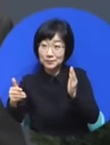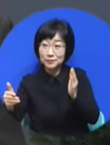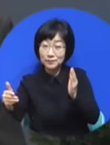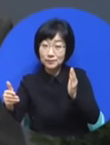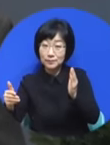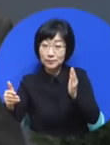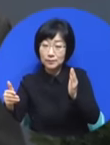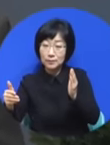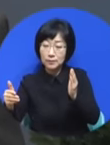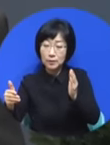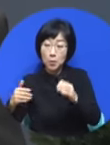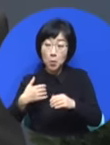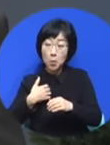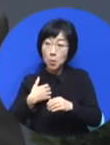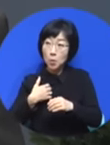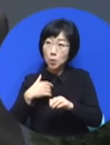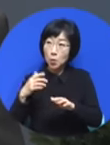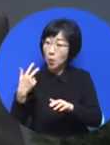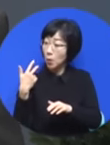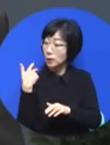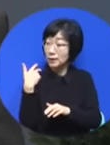이번 주간에 그런 부탁하더라고요.